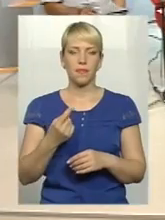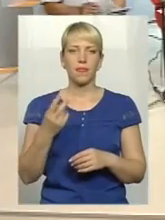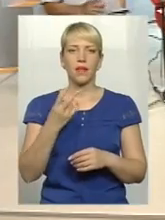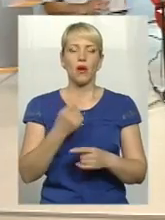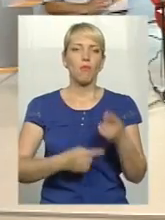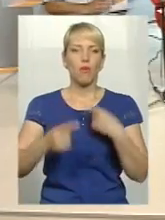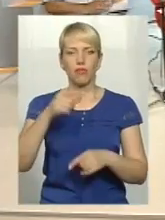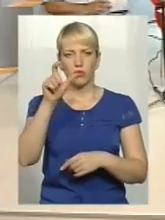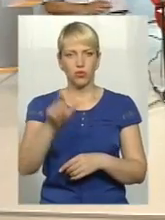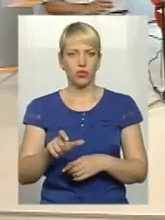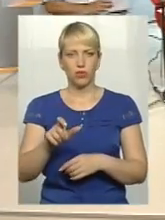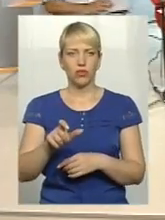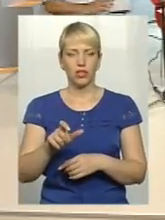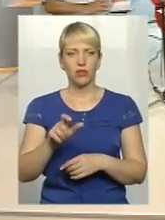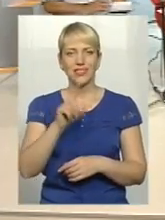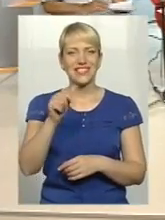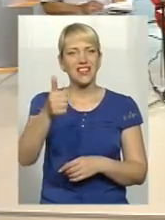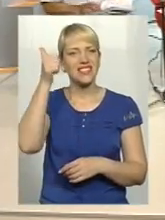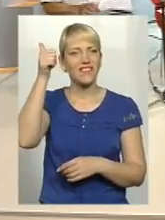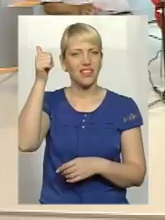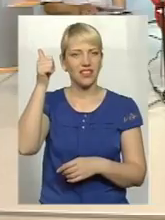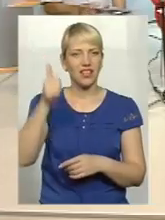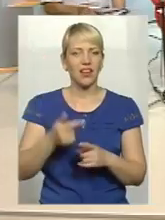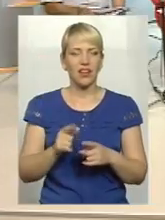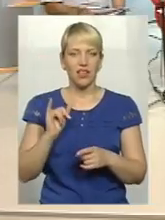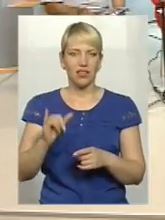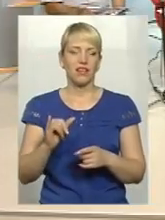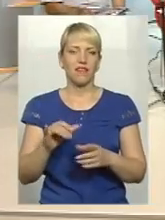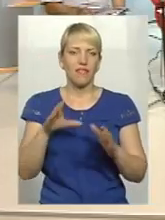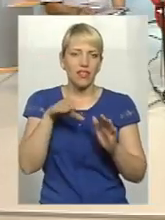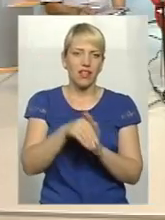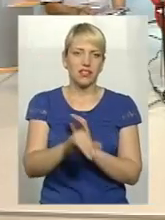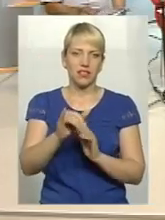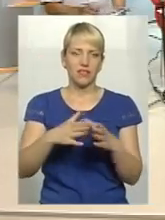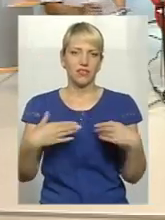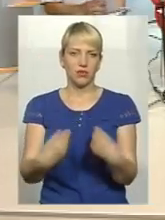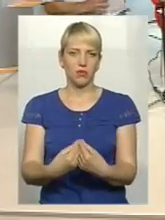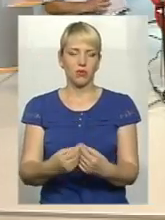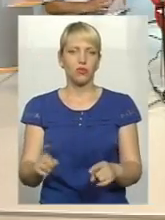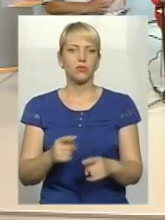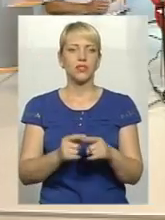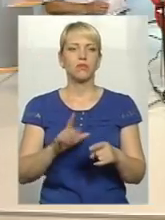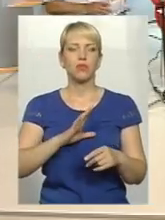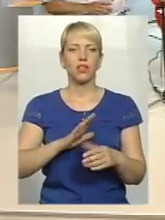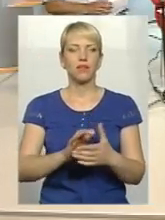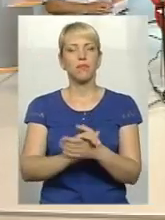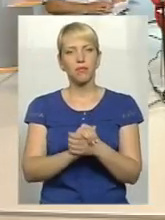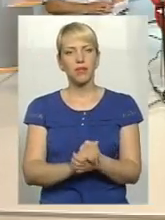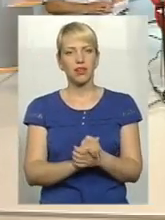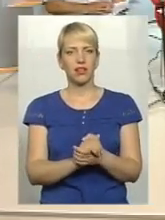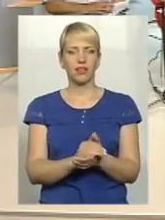повернути звіти, внести в колію сім'ї, щоб це була спочатку така мирна,